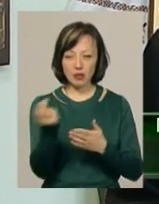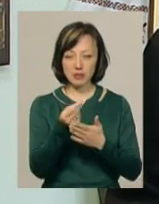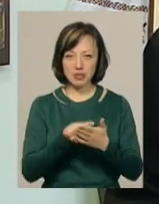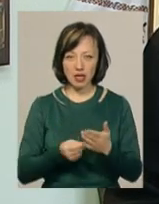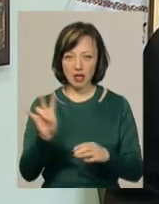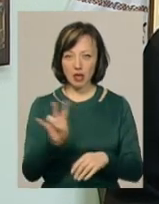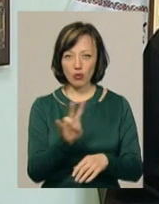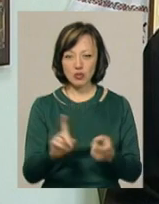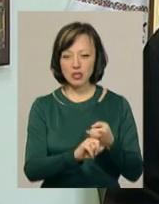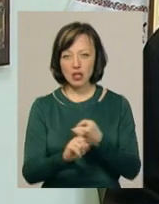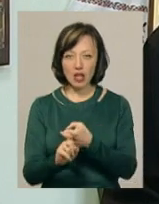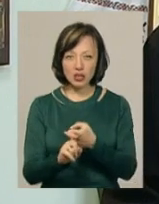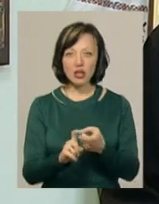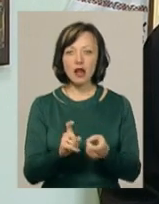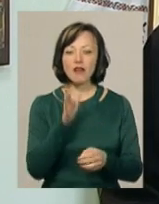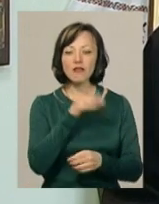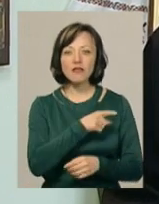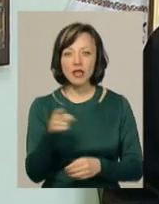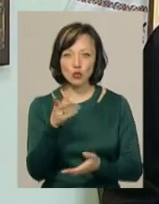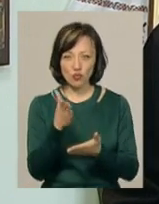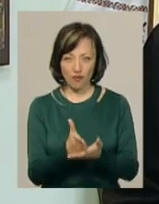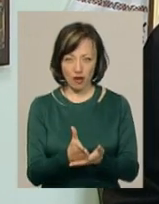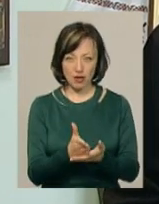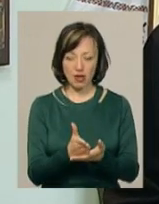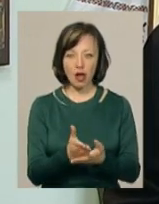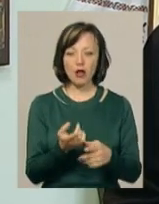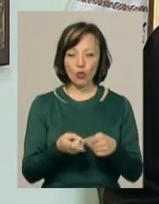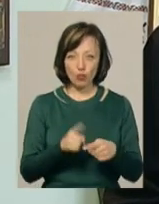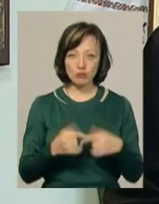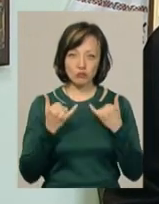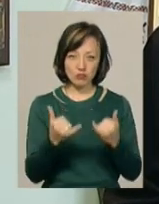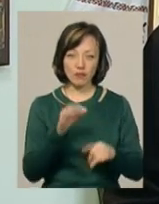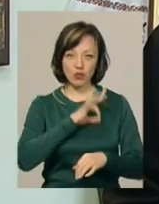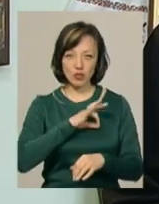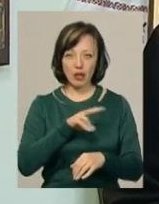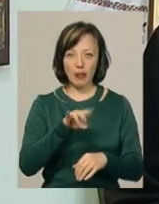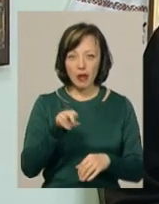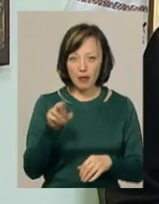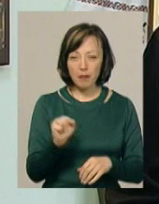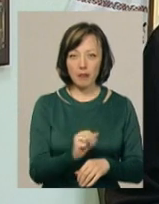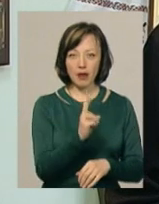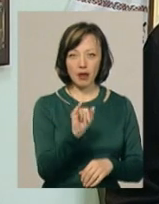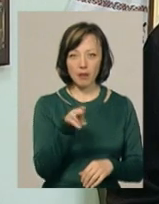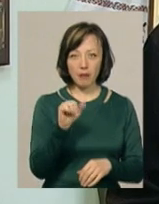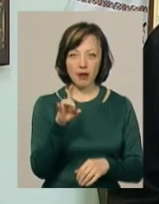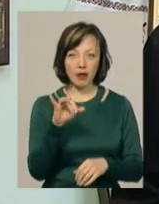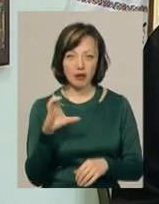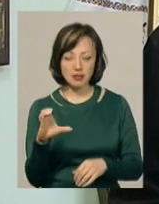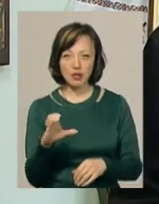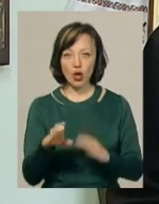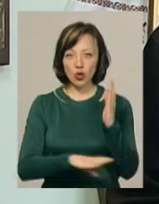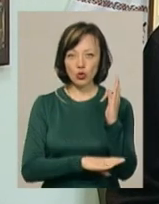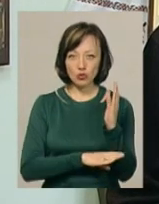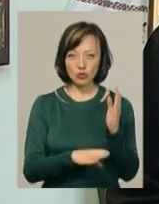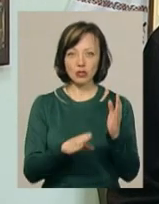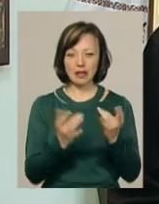ікони, залежить її вік існування в природі. Тому для цього використовується липа, бакіпоріз, потім дошки